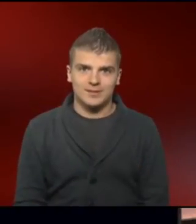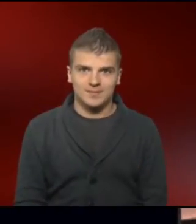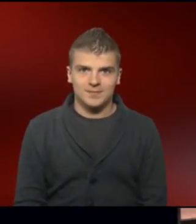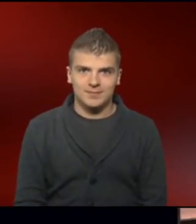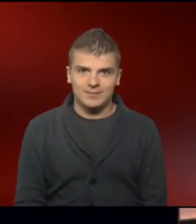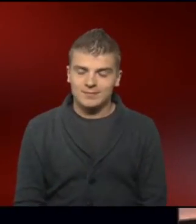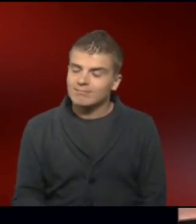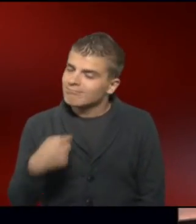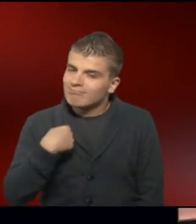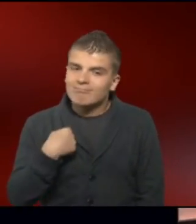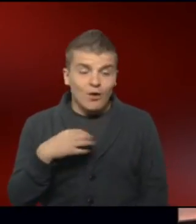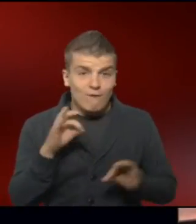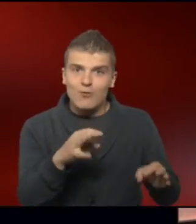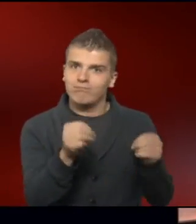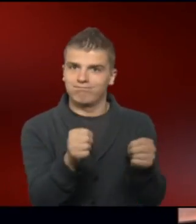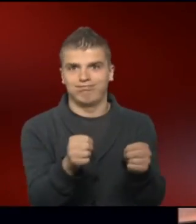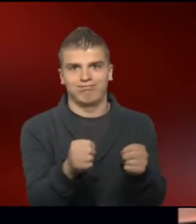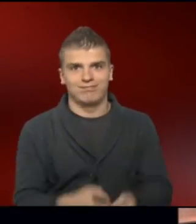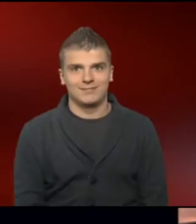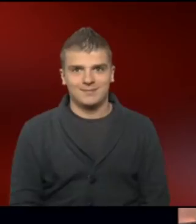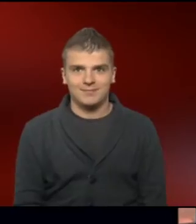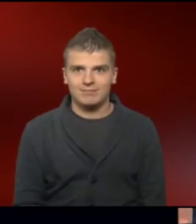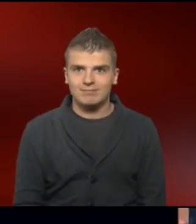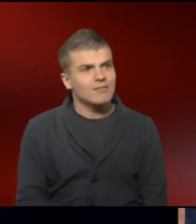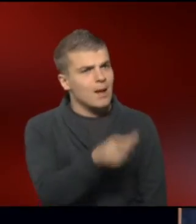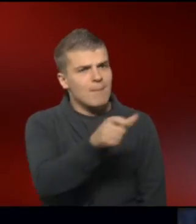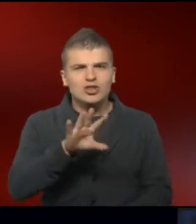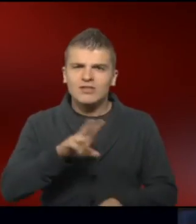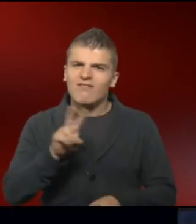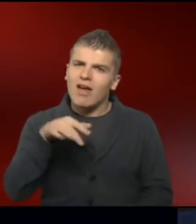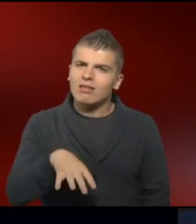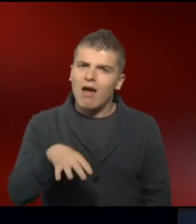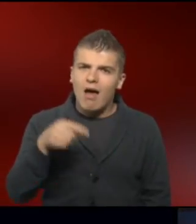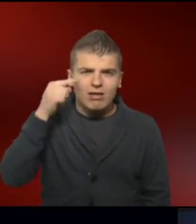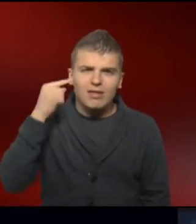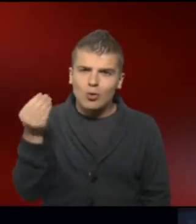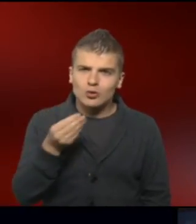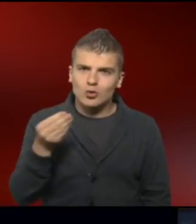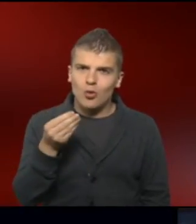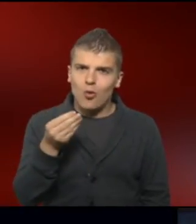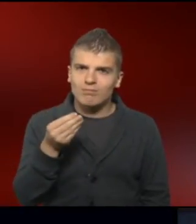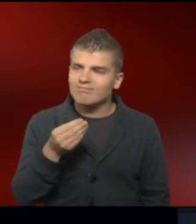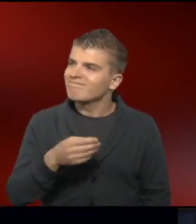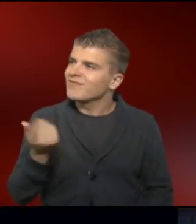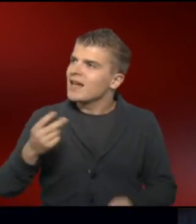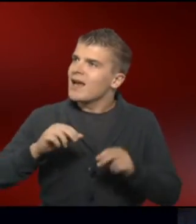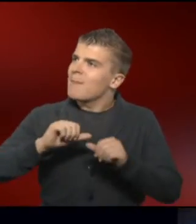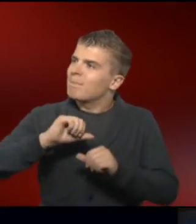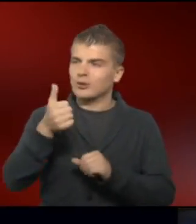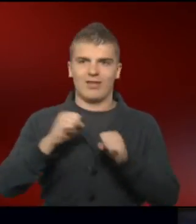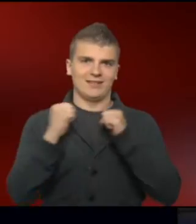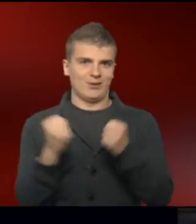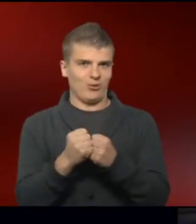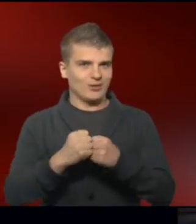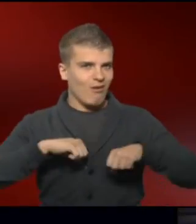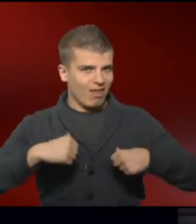Ich drücke ihr jedenfalls die Daumen. Nun, Menschen mit Down-Syndrom leben zweifelsohne in einer besonderen Situation und das